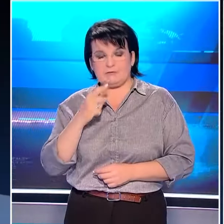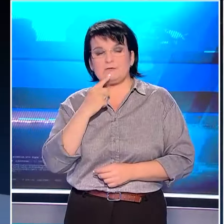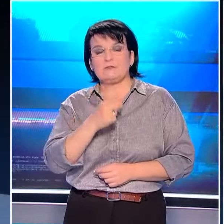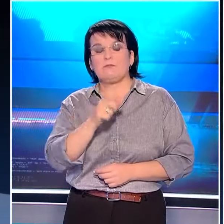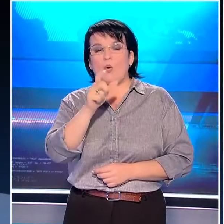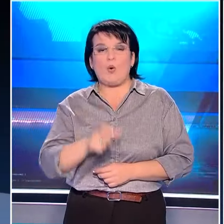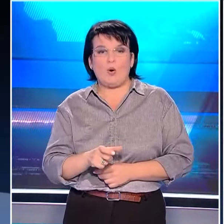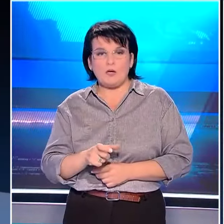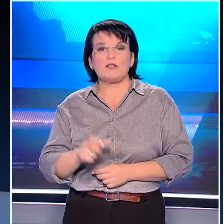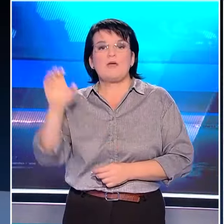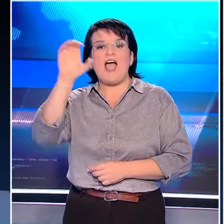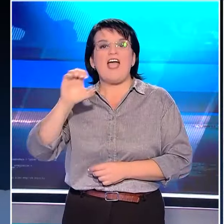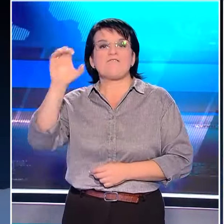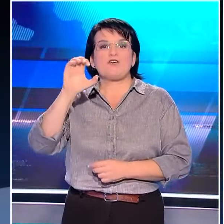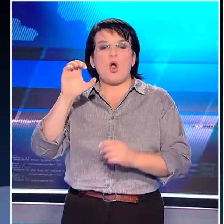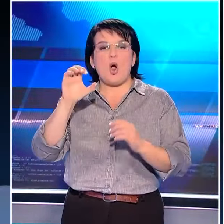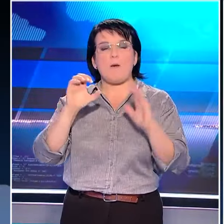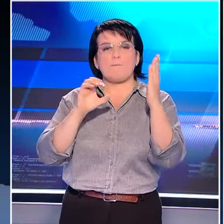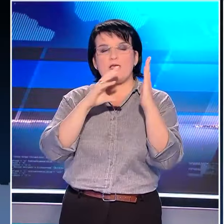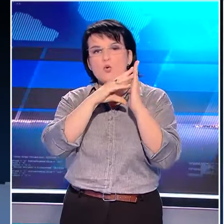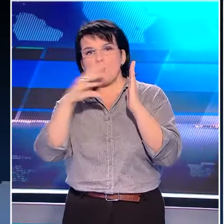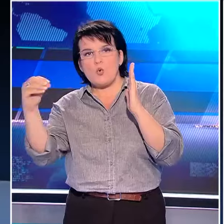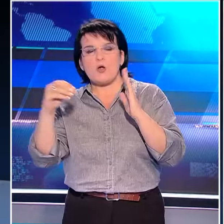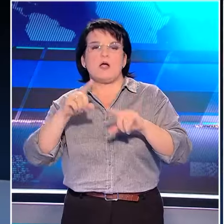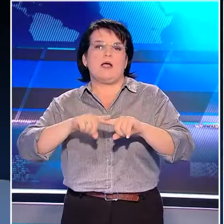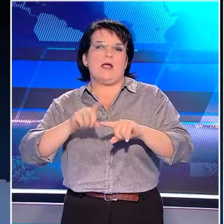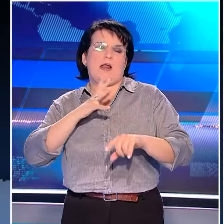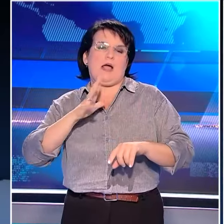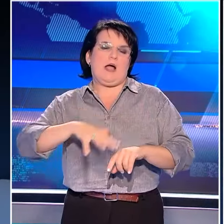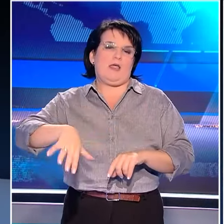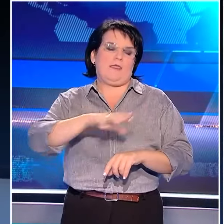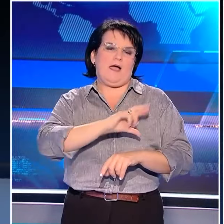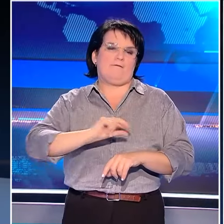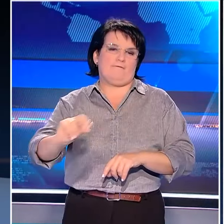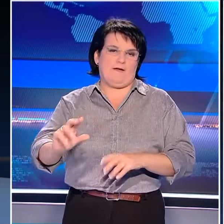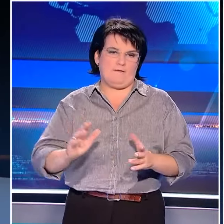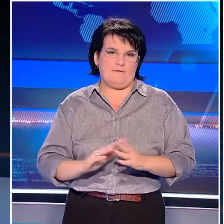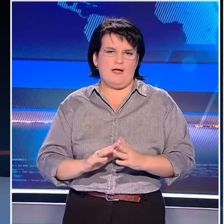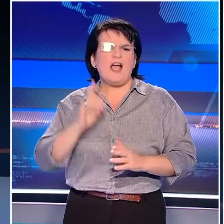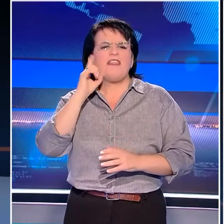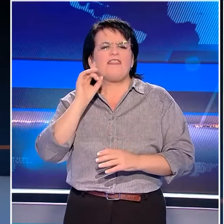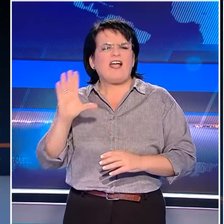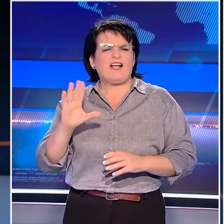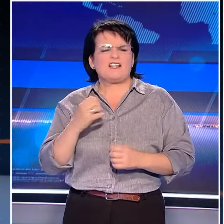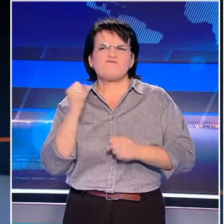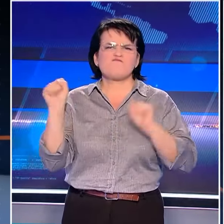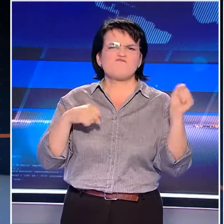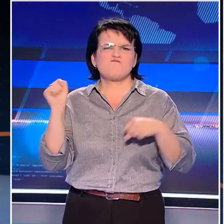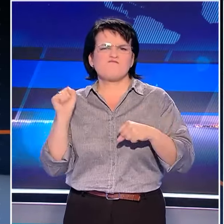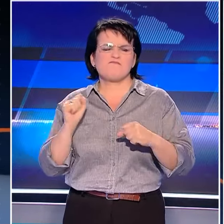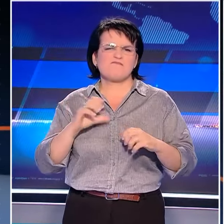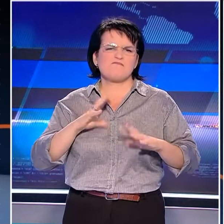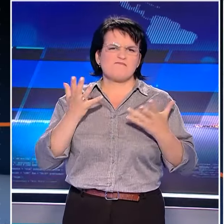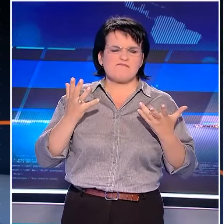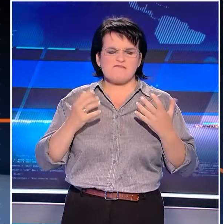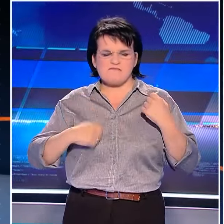χρησιμοποίησε την Ευρώπη ως καθρέφτη μιλώντας για το εσωτερικό. Αν δεν καταλαβαίνεις γιατί ήδης ανασχετούν και διαματήρονται οι